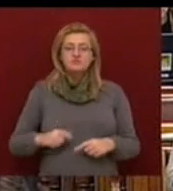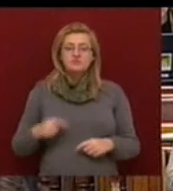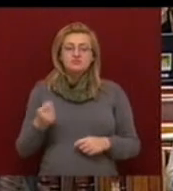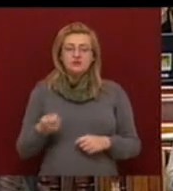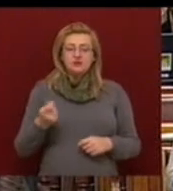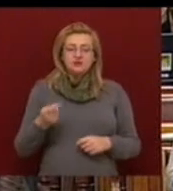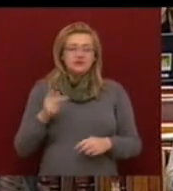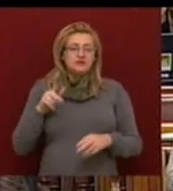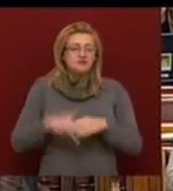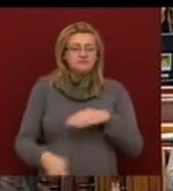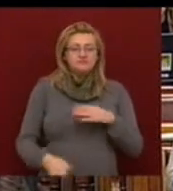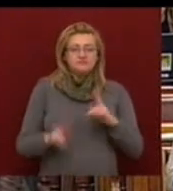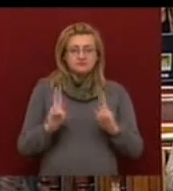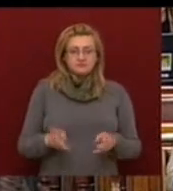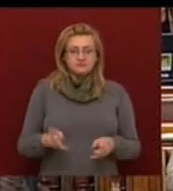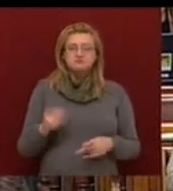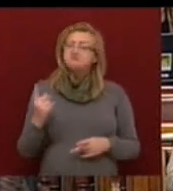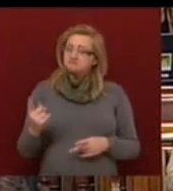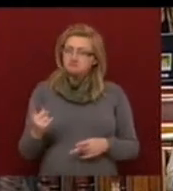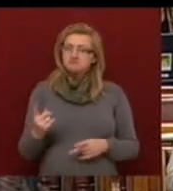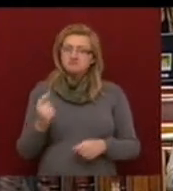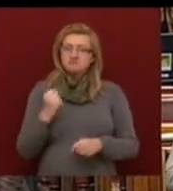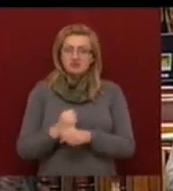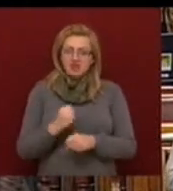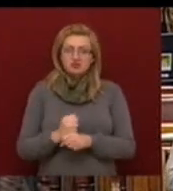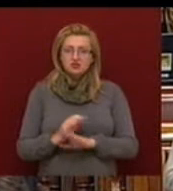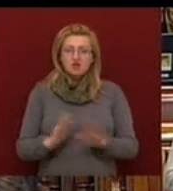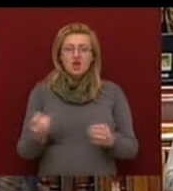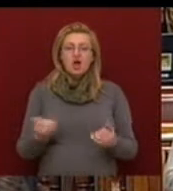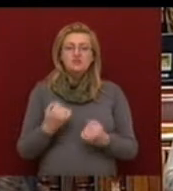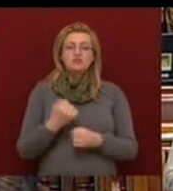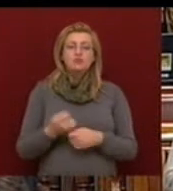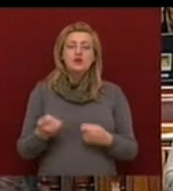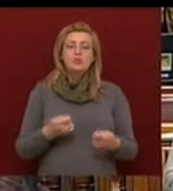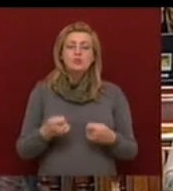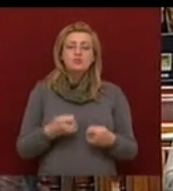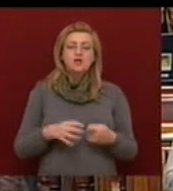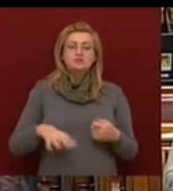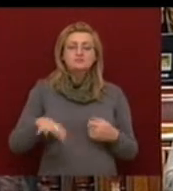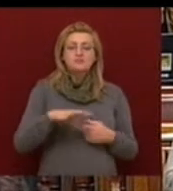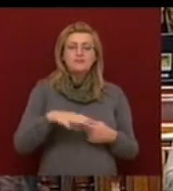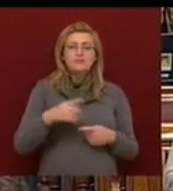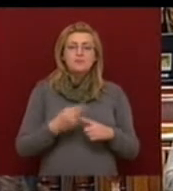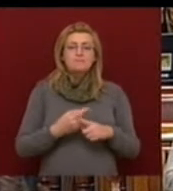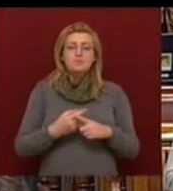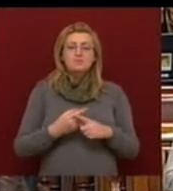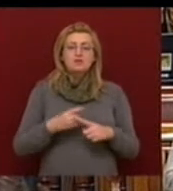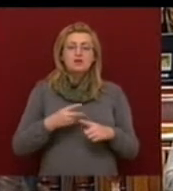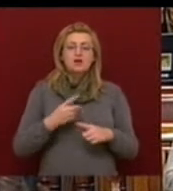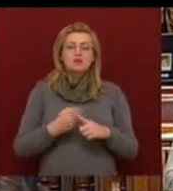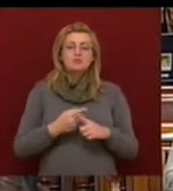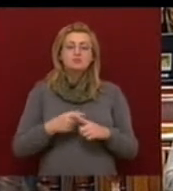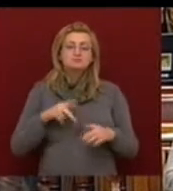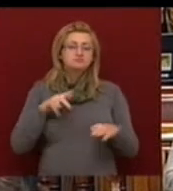megvágását kérték, önök ezt teljesítették. Aktív munkaerőpiaci politikák megkurtítását